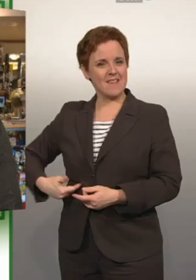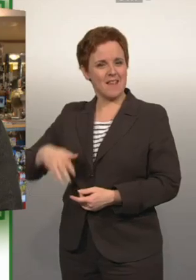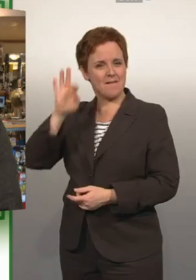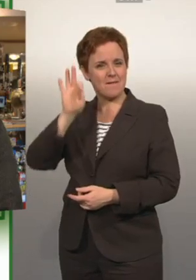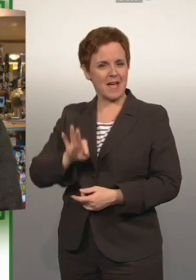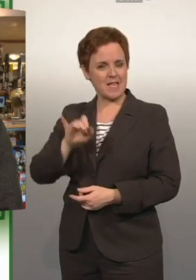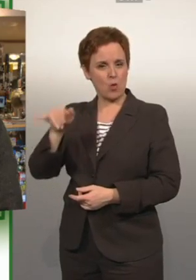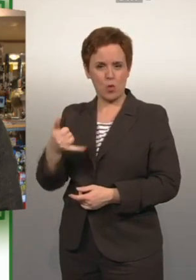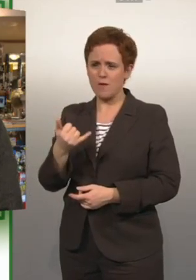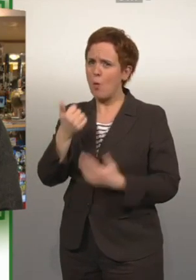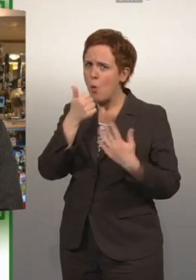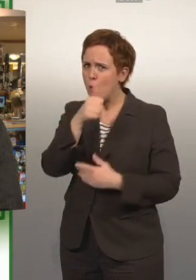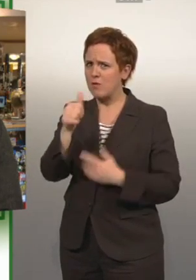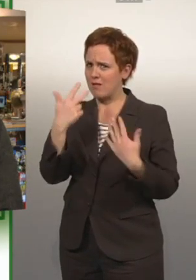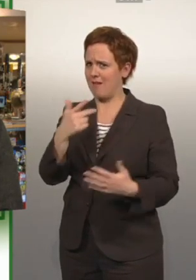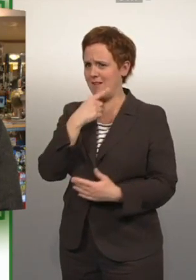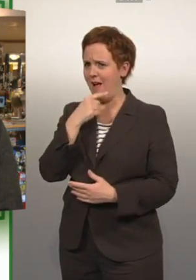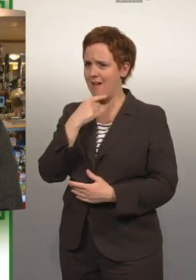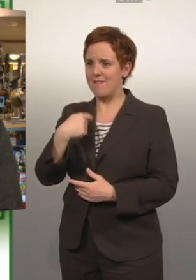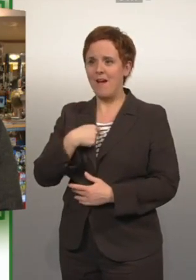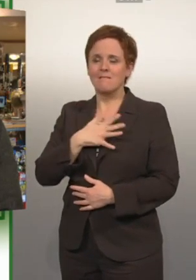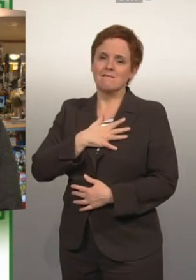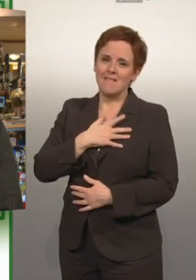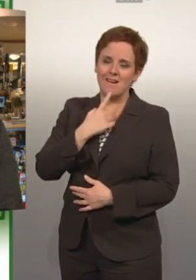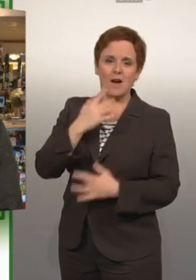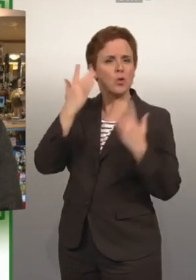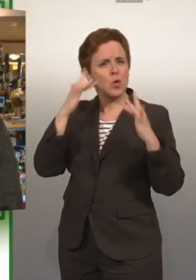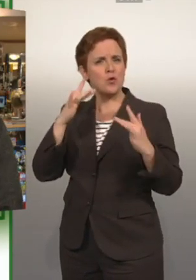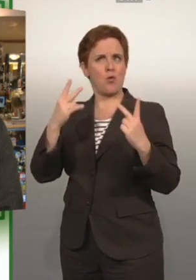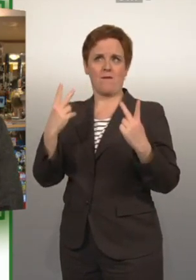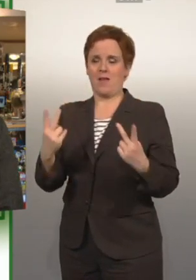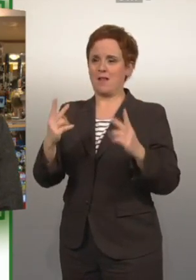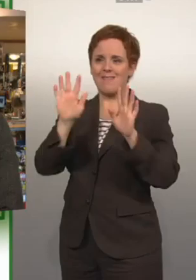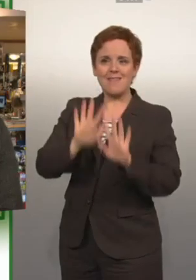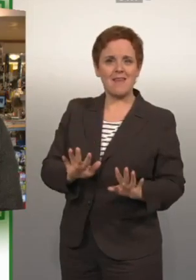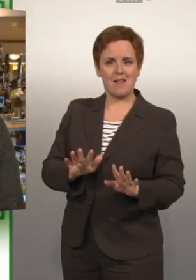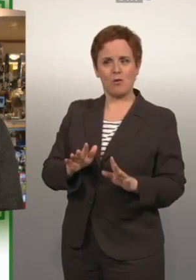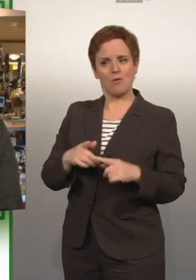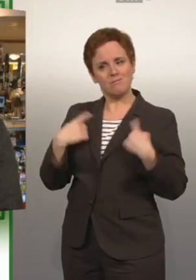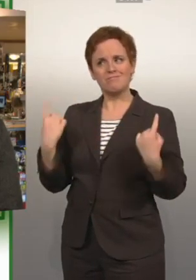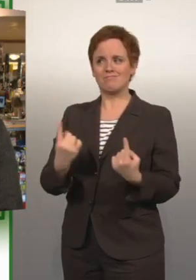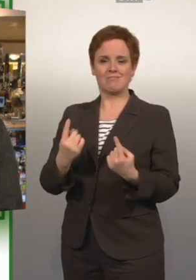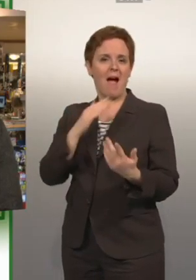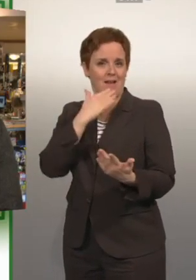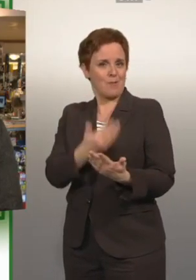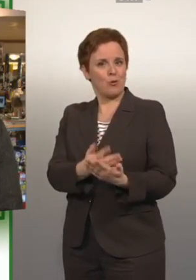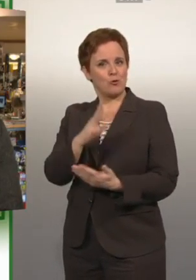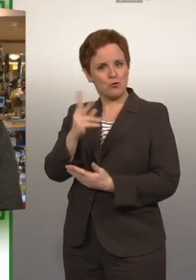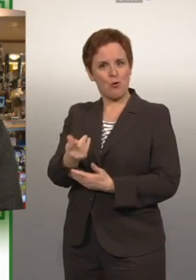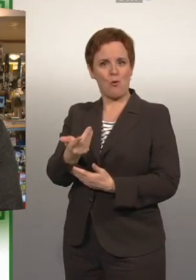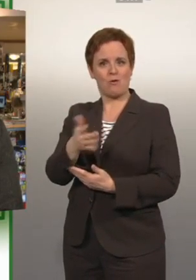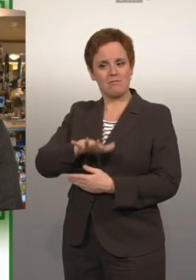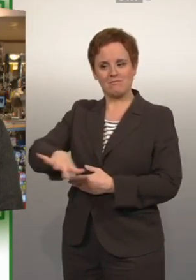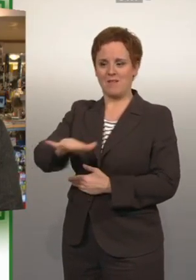alt. Wir sind auch kulturinteressiert, wir sind kinoaffin, wir wollen der Bevölkerung und uns auch das Angebot eines